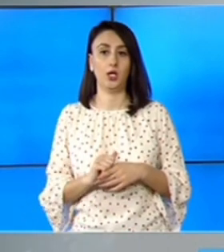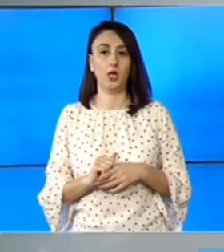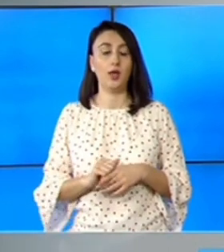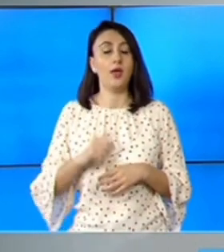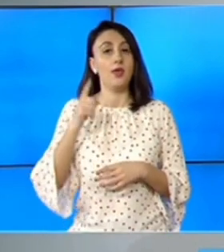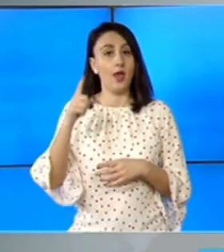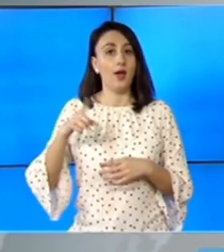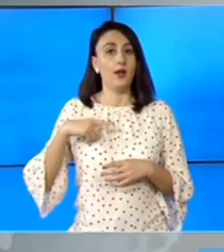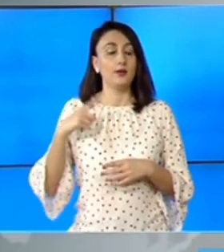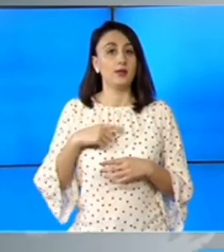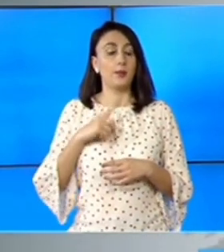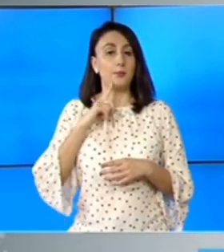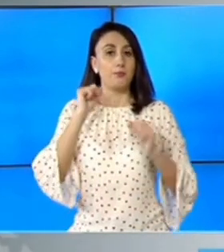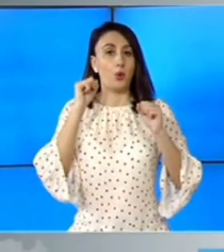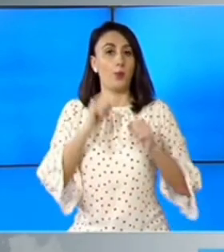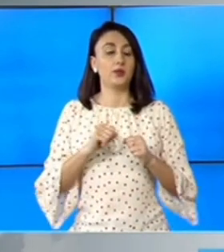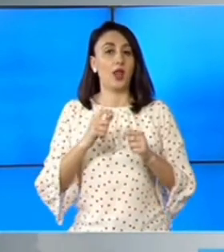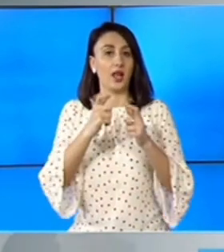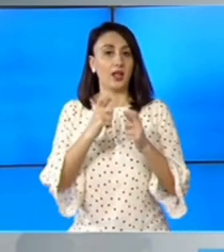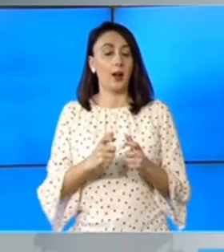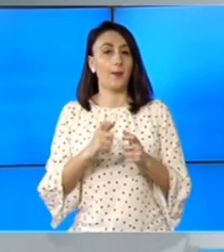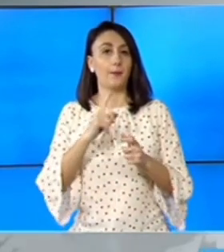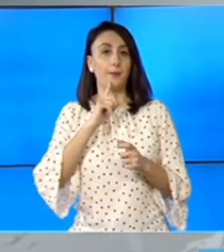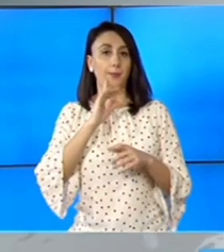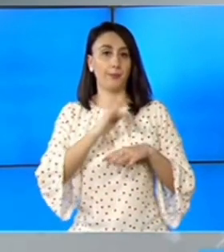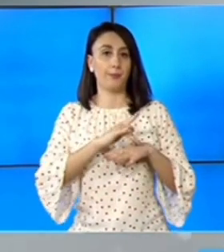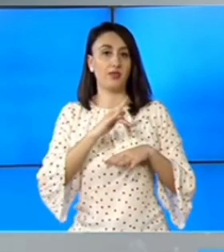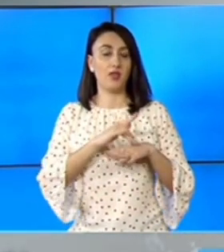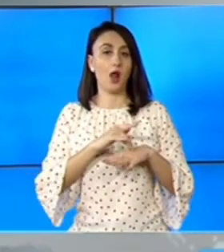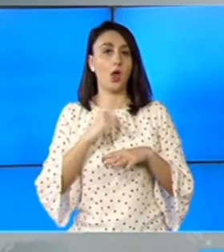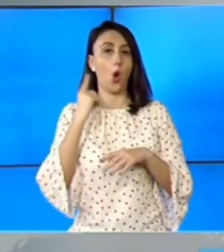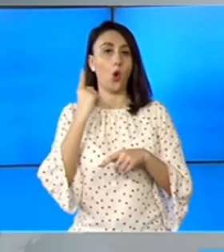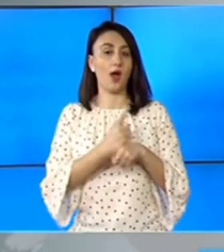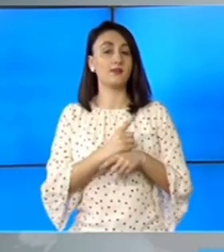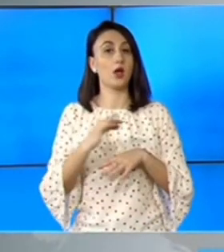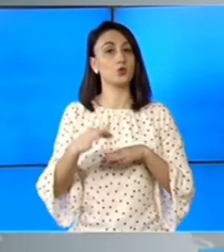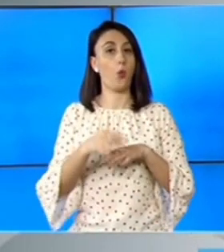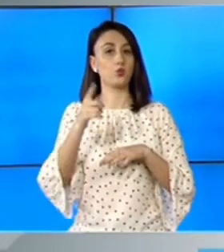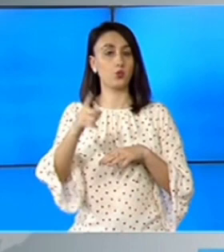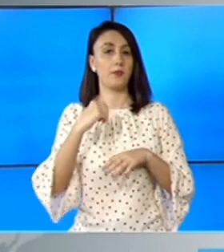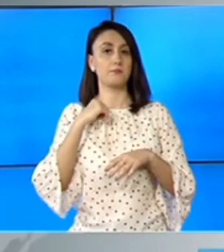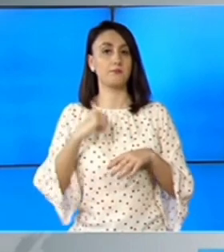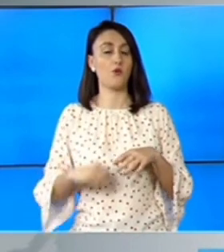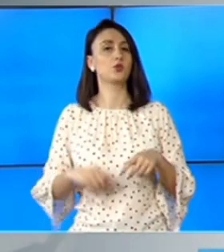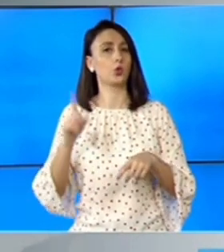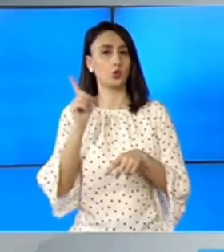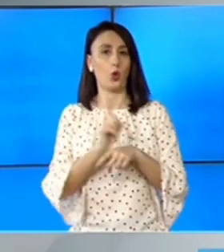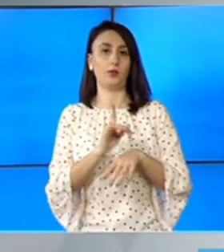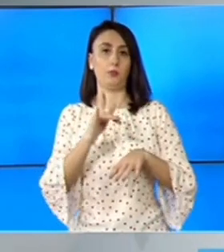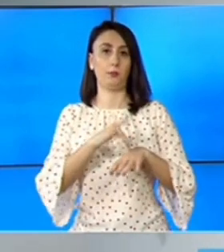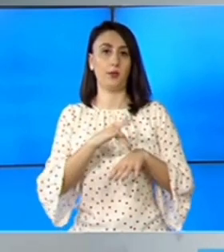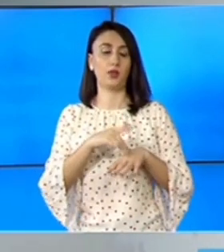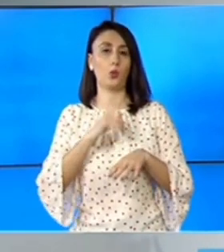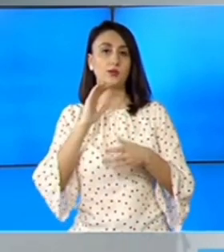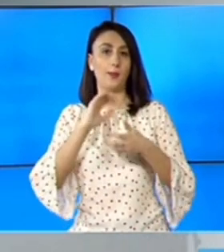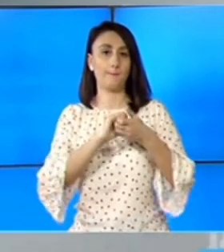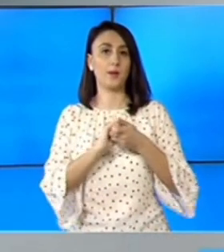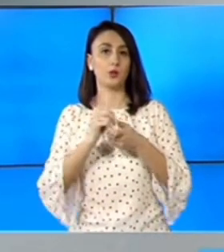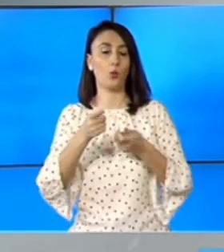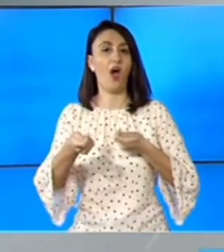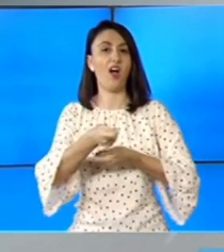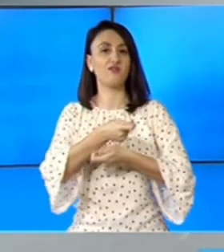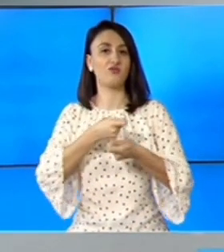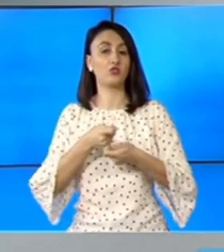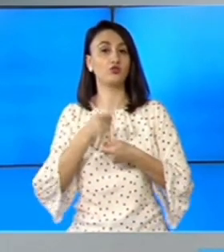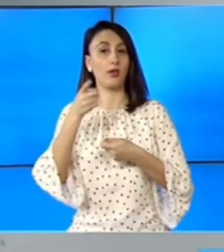Ioana Mihăilă este și proprietară a unei clinici medicale private din Oradea. Soțul ei de profesie tot medic este partenerul său de afaceri.